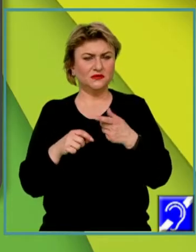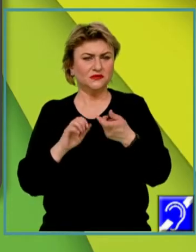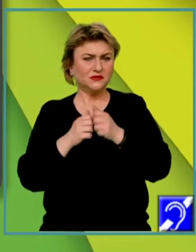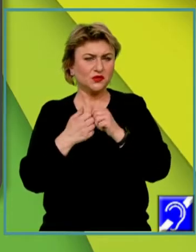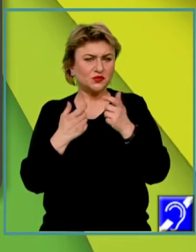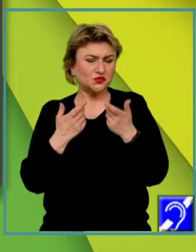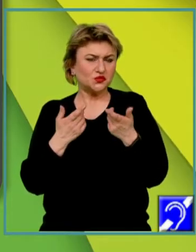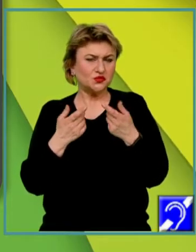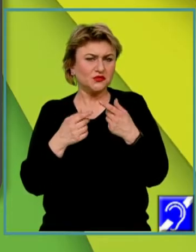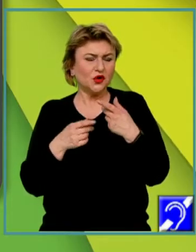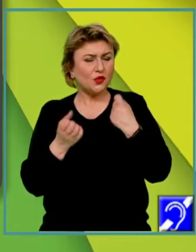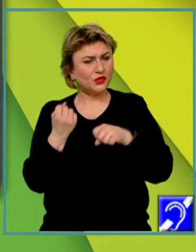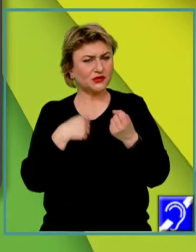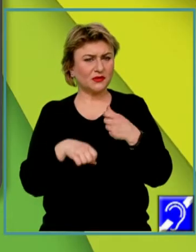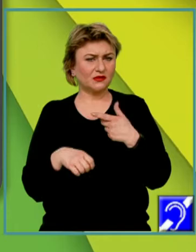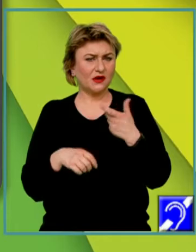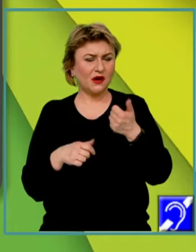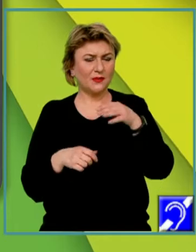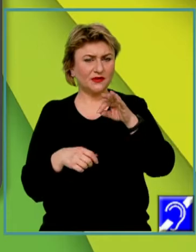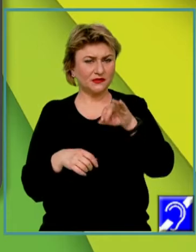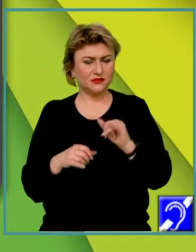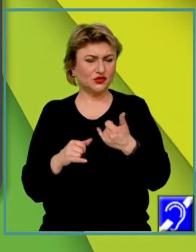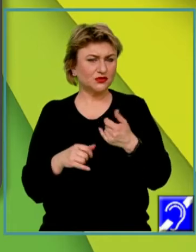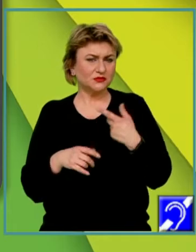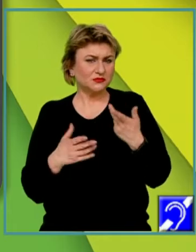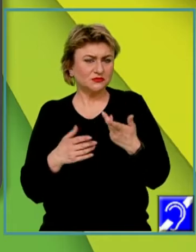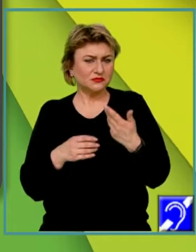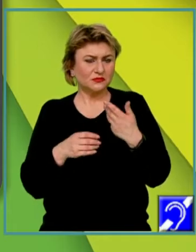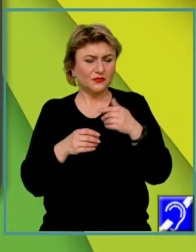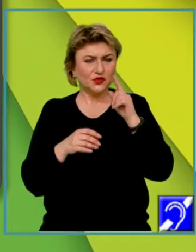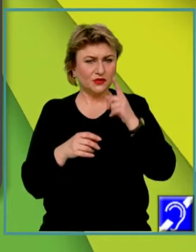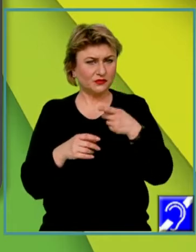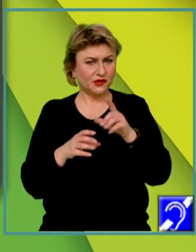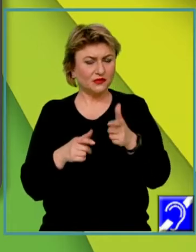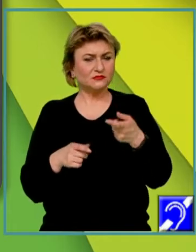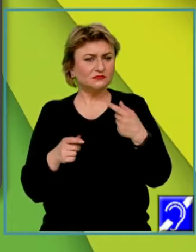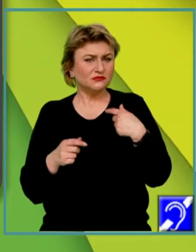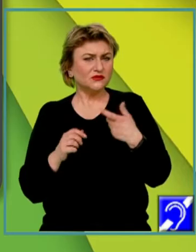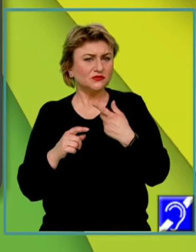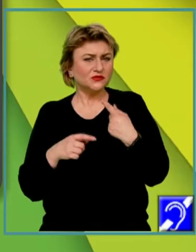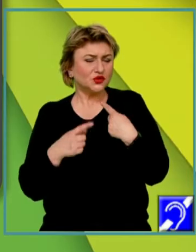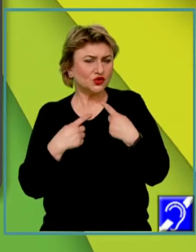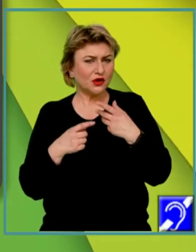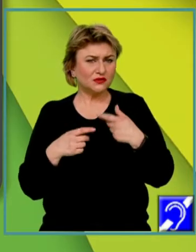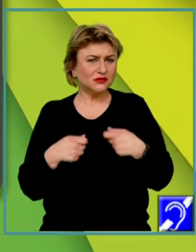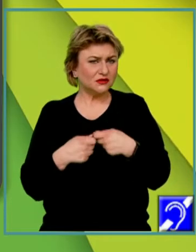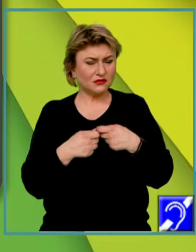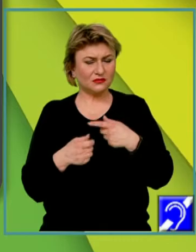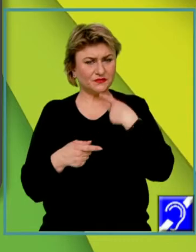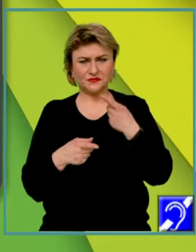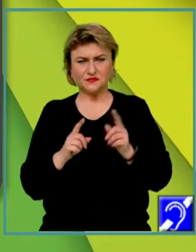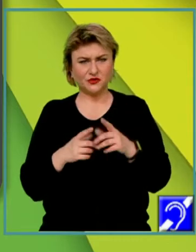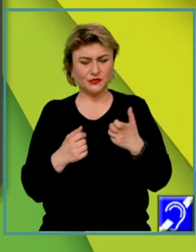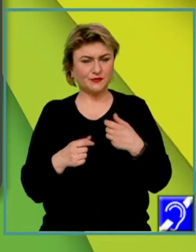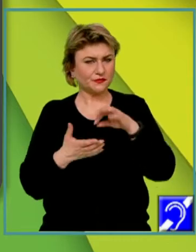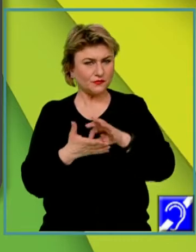comportamente, abilități ce-l vor transforma într-o ființă socială. Știm că socializarea se realizează în funcție